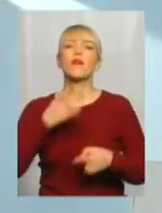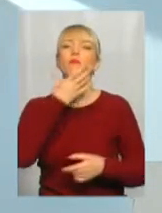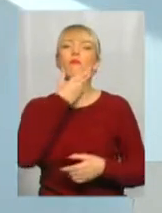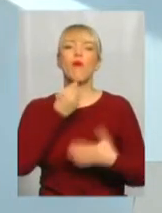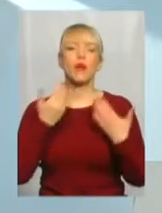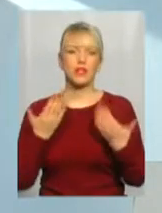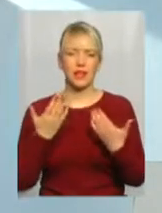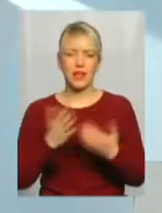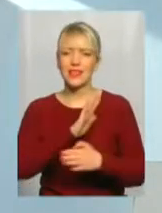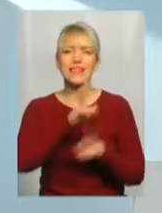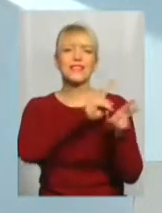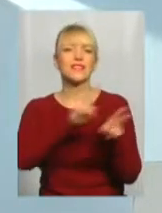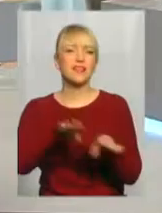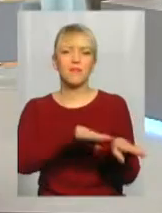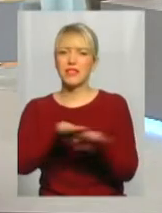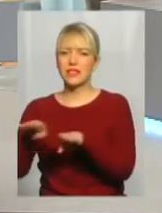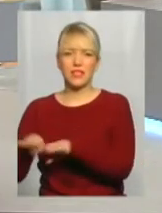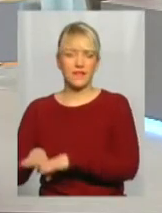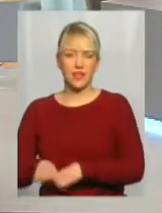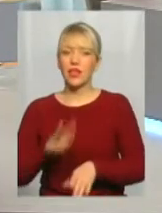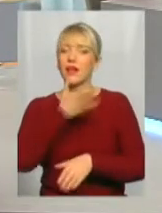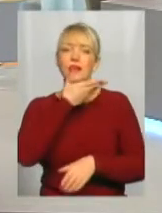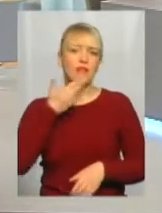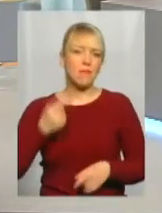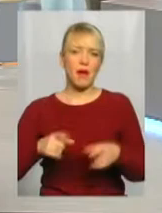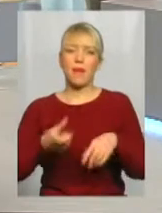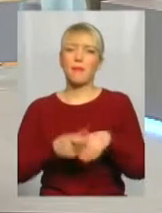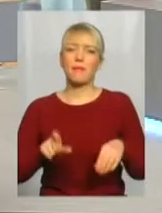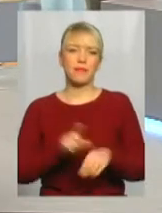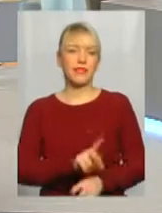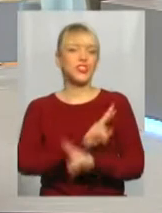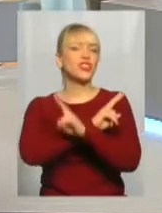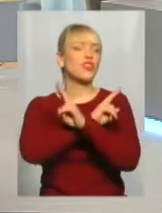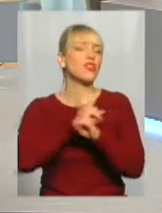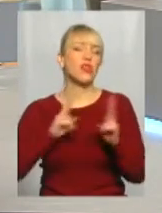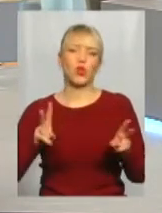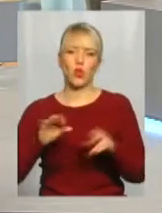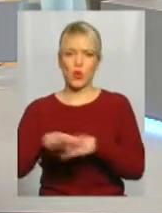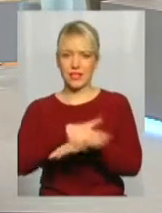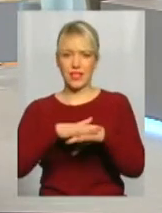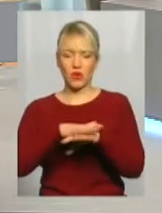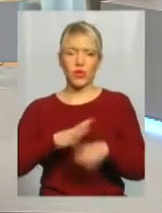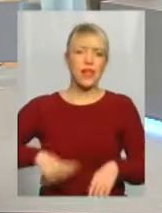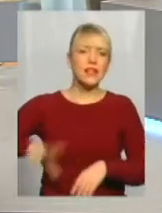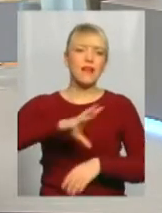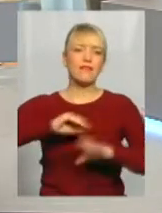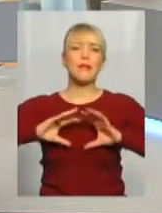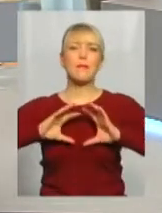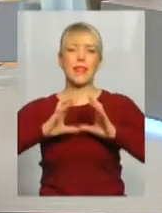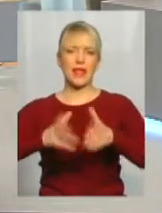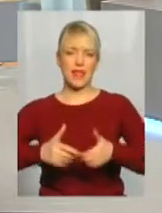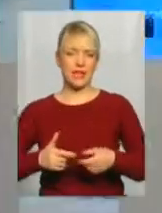зрівнянна і, ну, немає більше ніхто, ніхто з народів на всій планеті земля